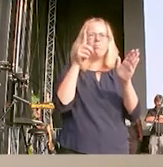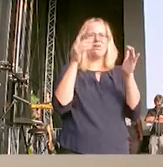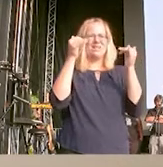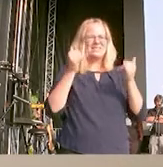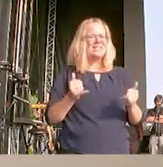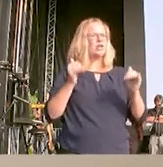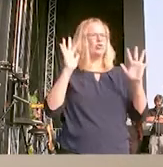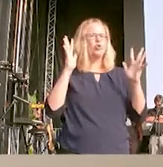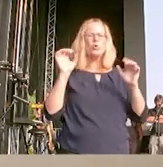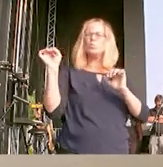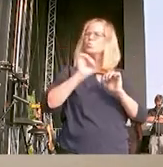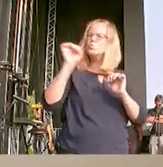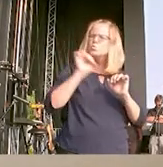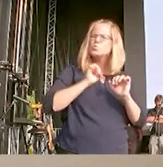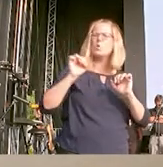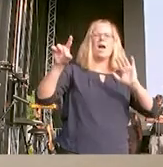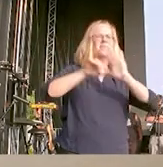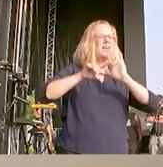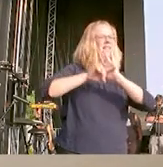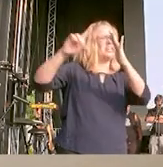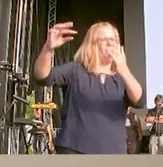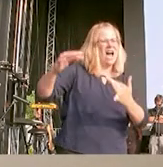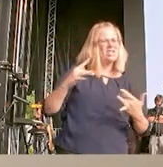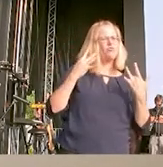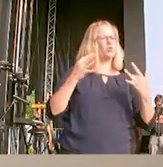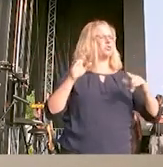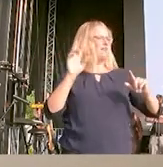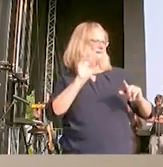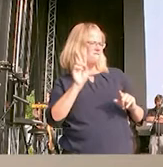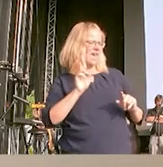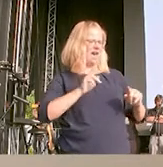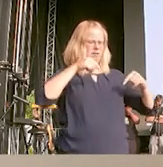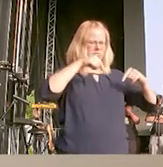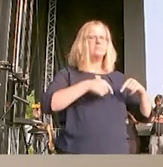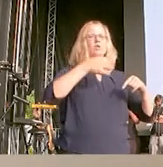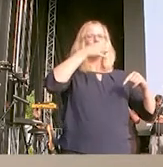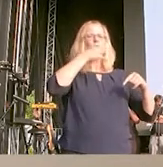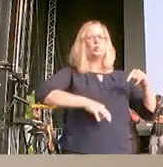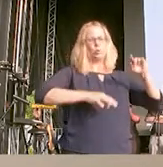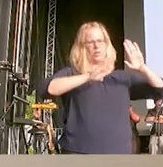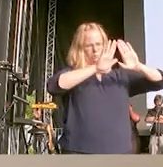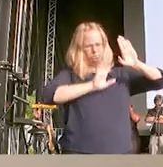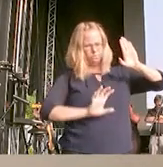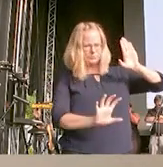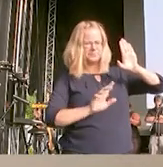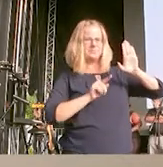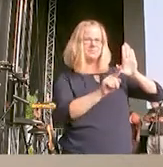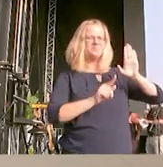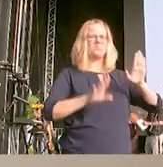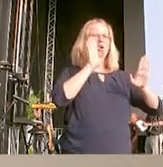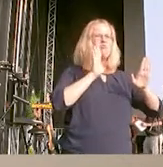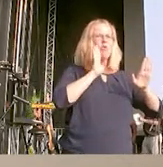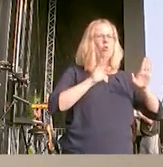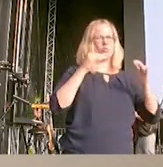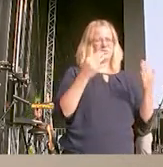Auswirkungen auf die Lebensgrundlagen der Menschen im globalen Süden. Deutschland ist